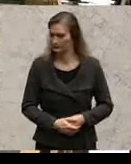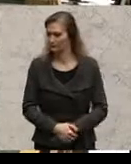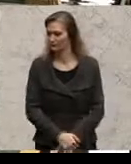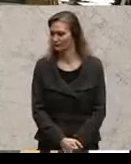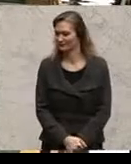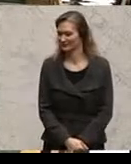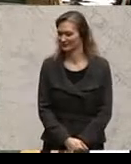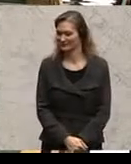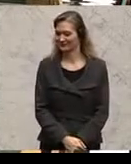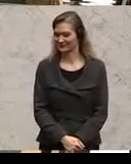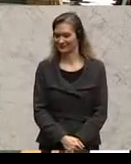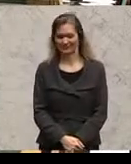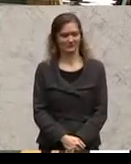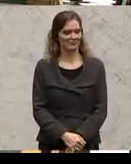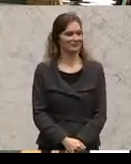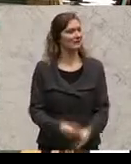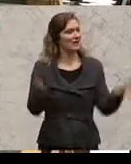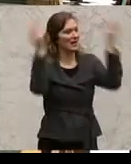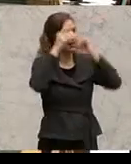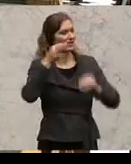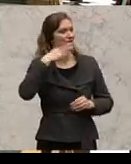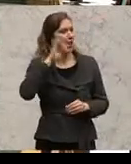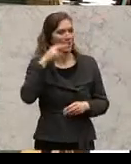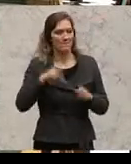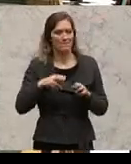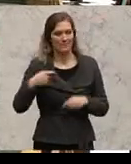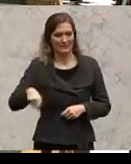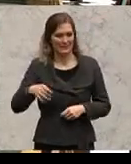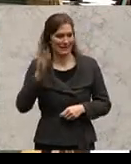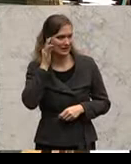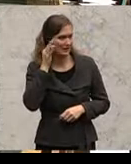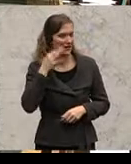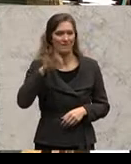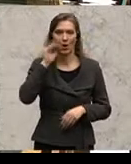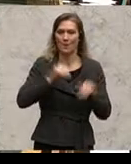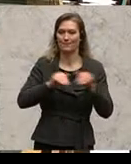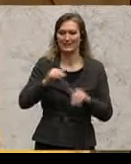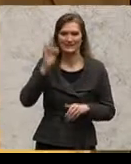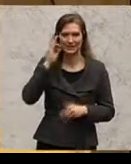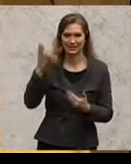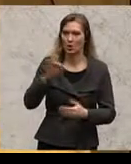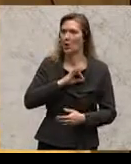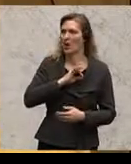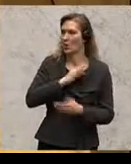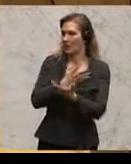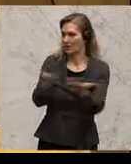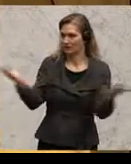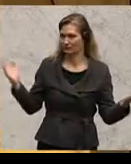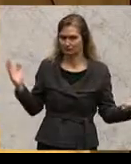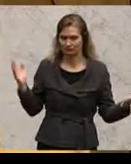Sehr geehrte Frau Präsidentin, Frau Bundesministerin, werte Kolleginnen und Kollegen, der